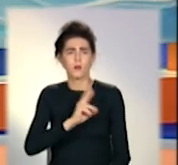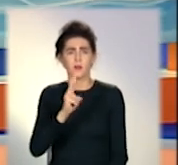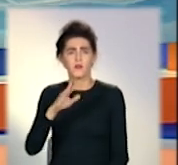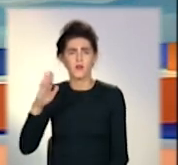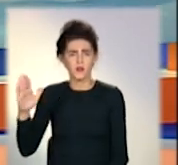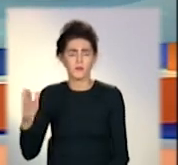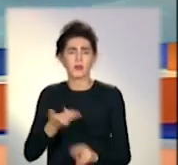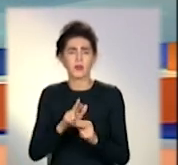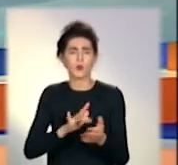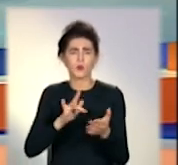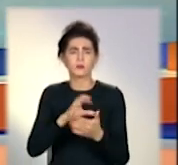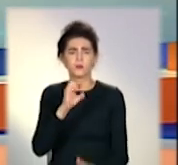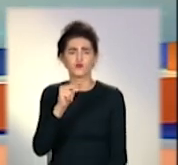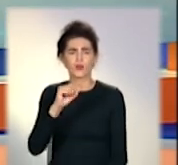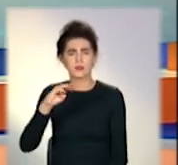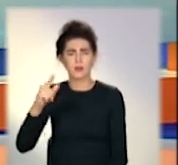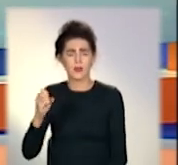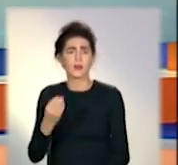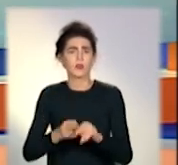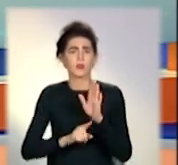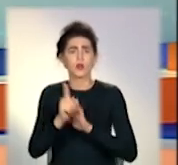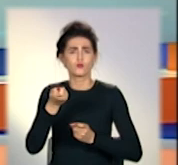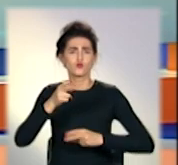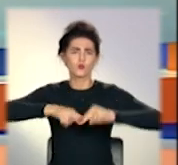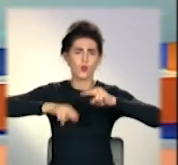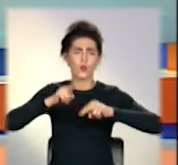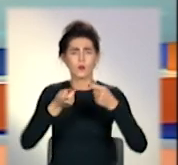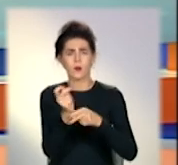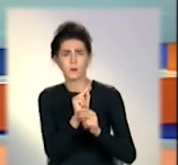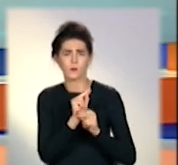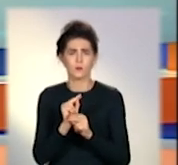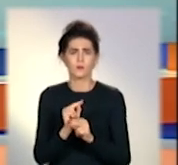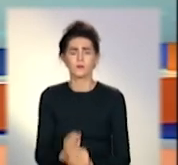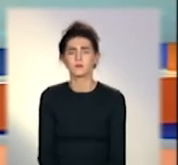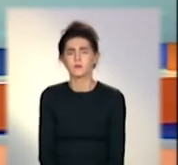щасті. Там зараз триває будівництво. Мої колеги бачили.